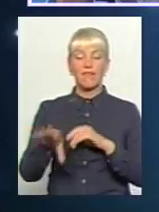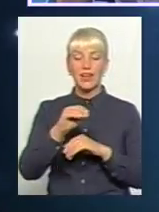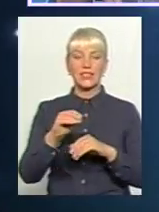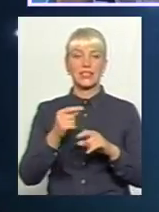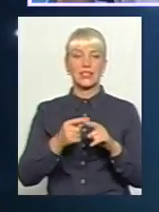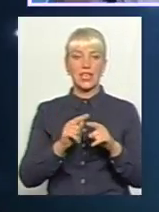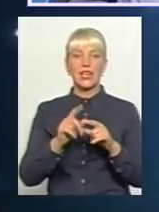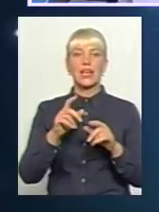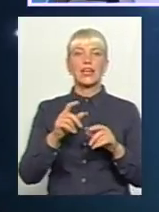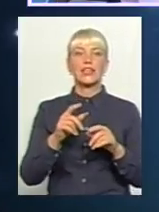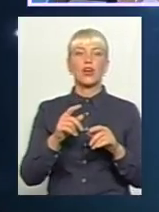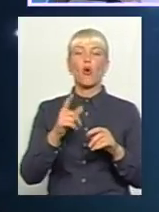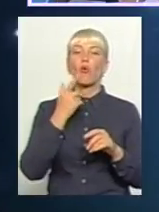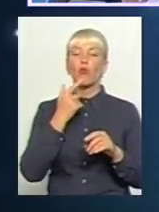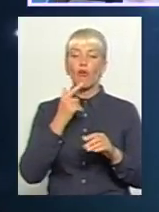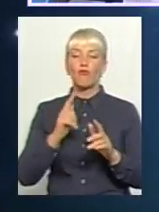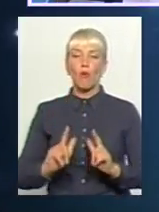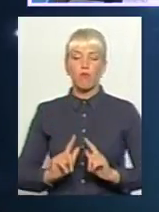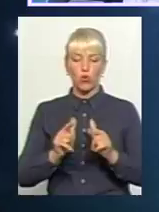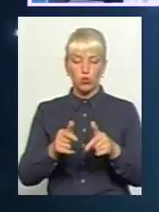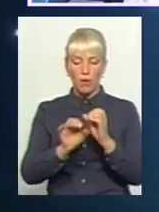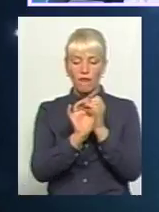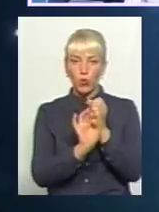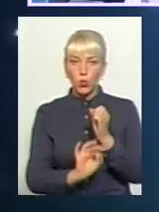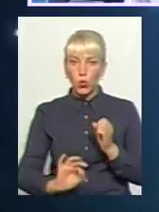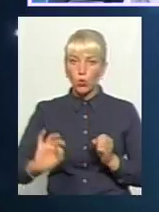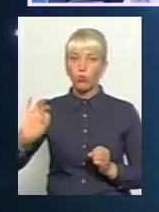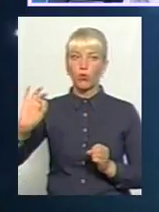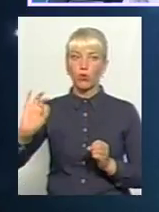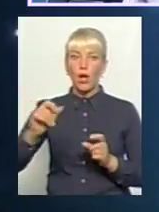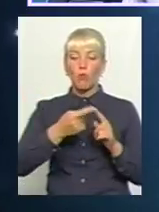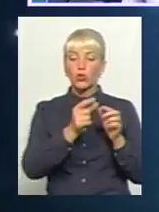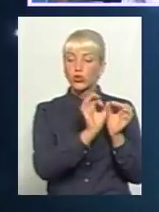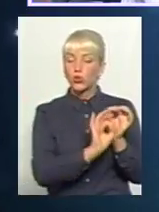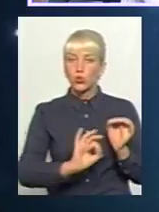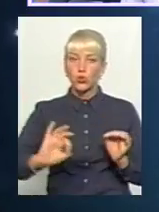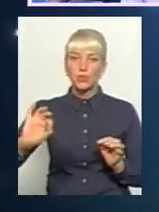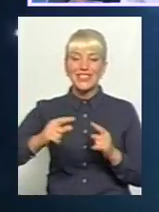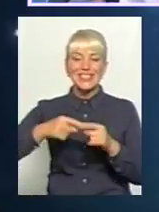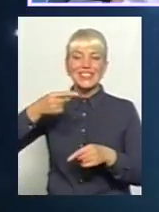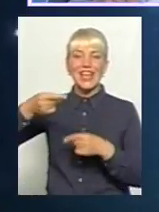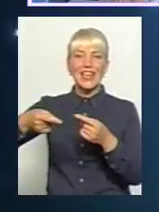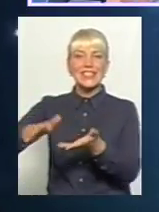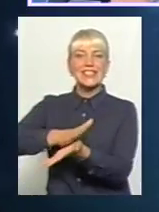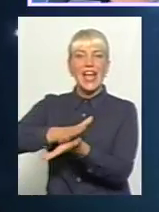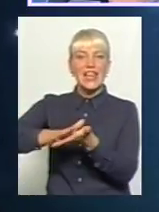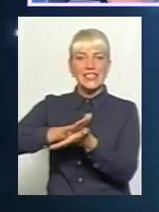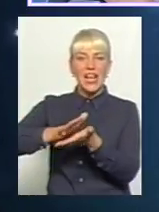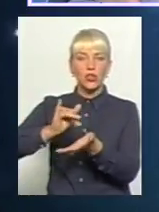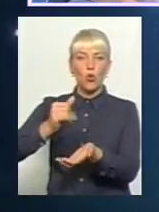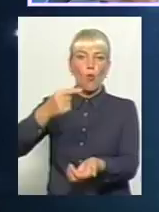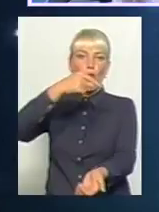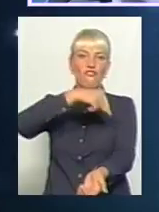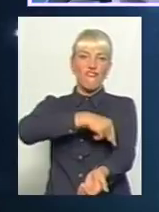система для гемодіалізу, це кров поступає в трубку, іде по цій трубці, через діалізатор у вену.